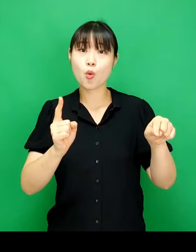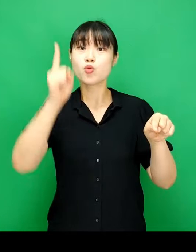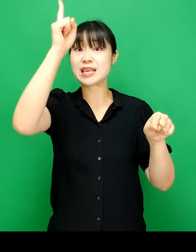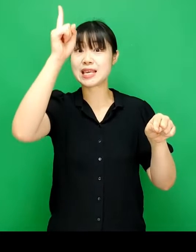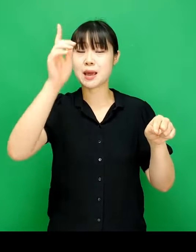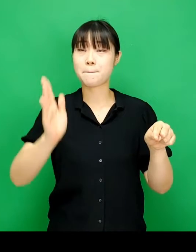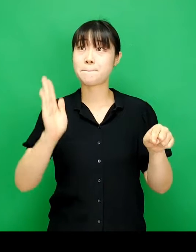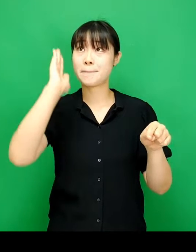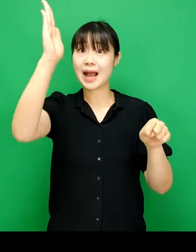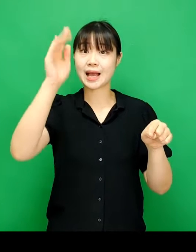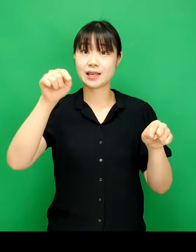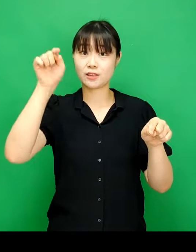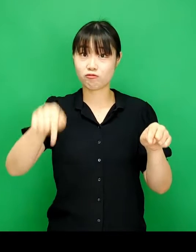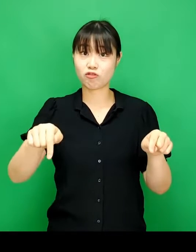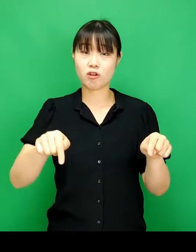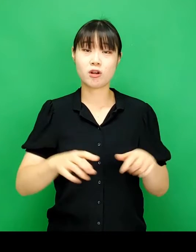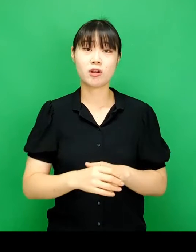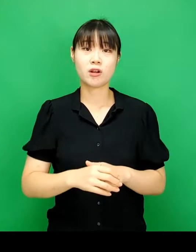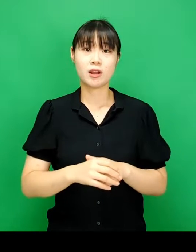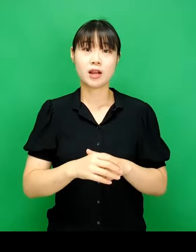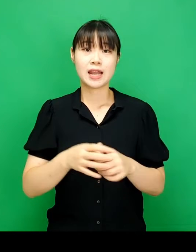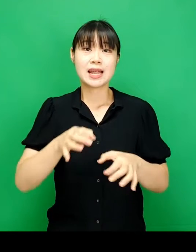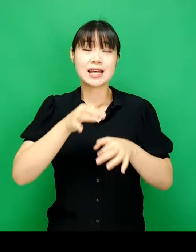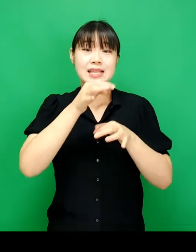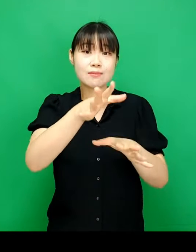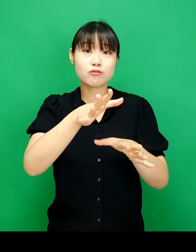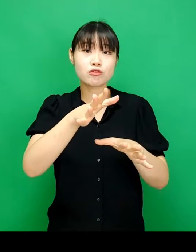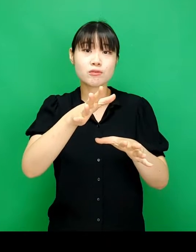위로 방향키를 한 번 누릅니다